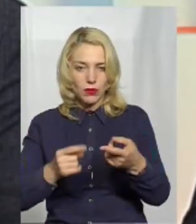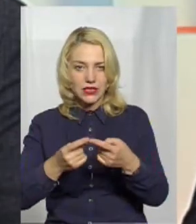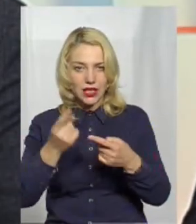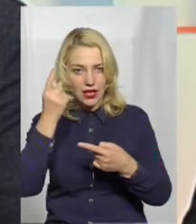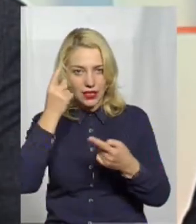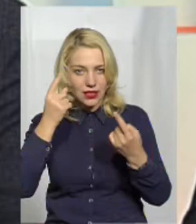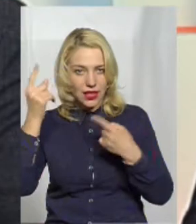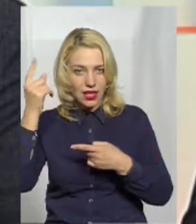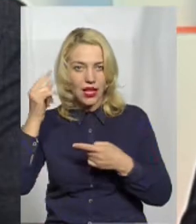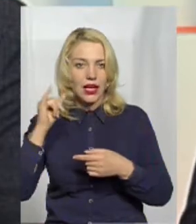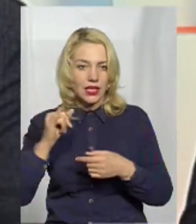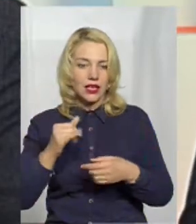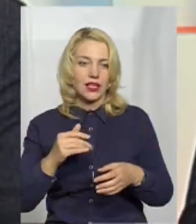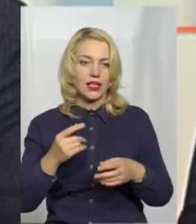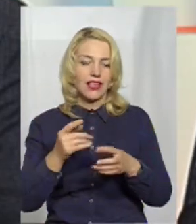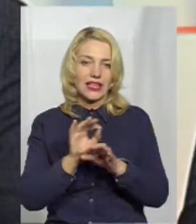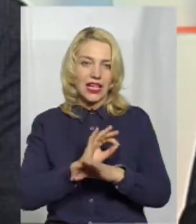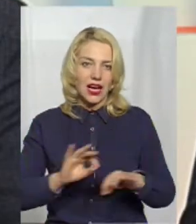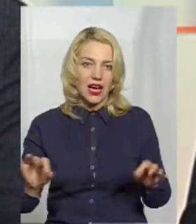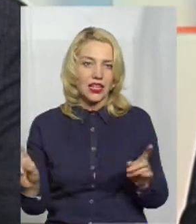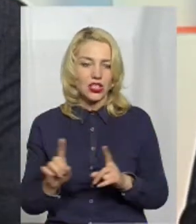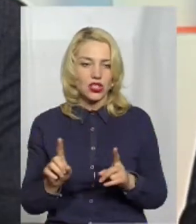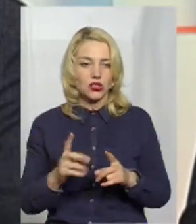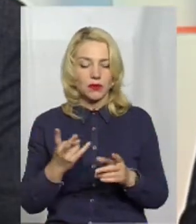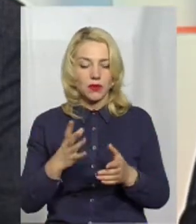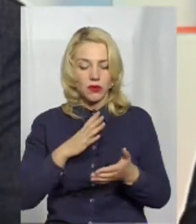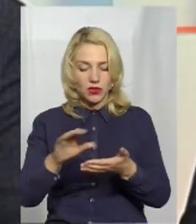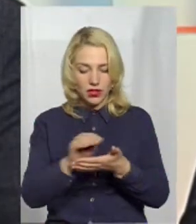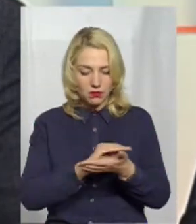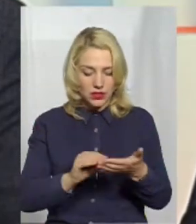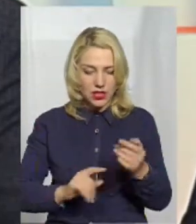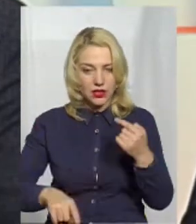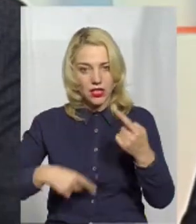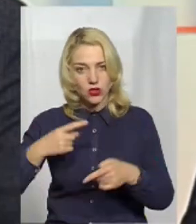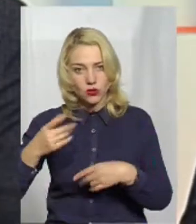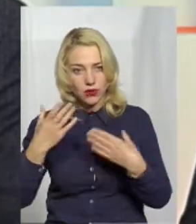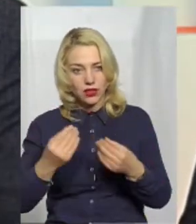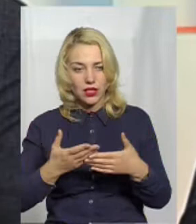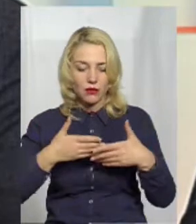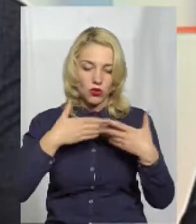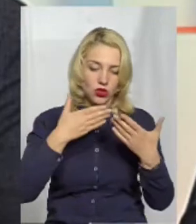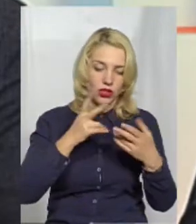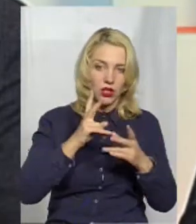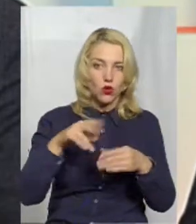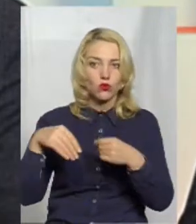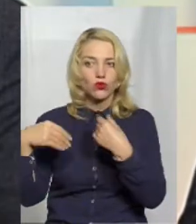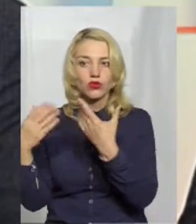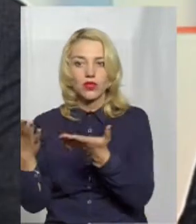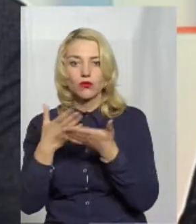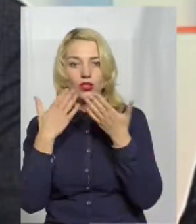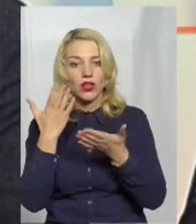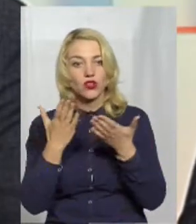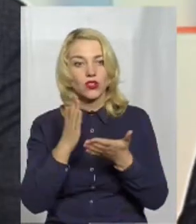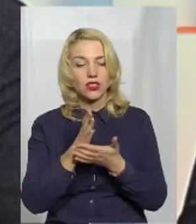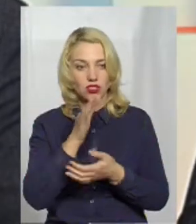щоб можна було його написав, на наступний день його ще раз перечитати, потім дати комусь ще почитати, і це якщо є час.